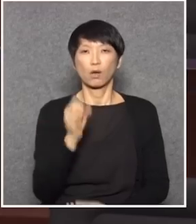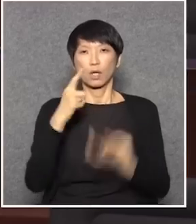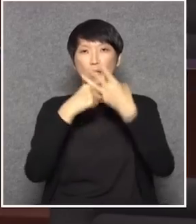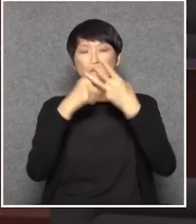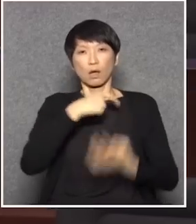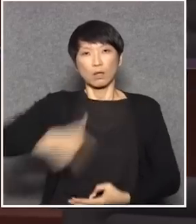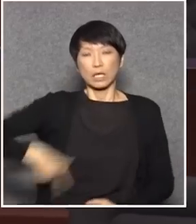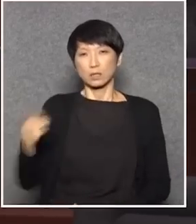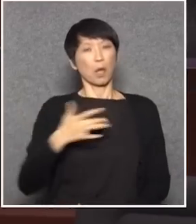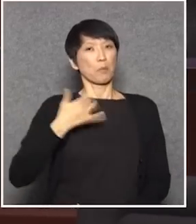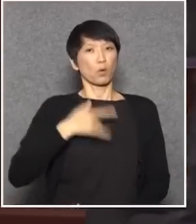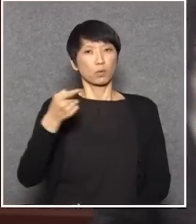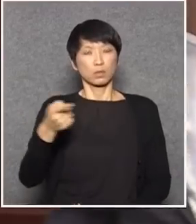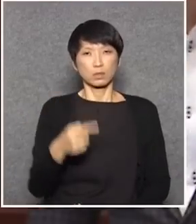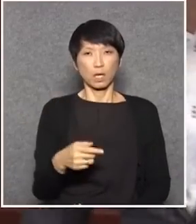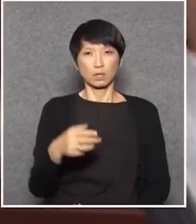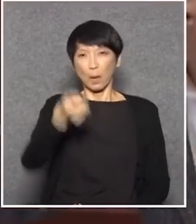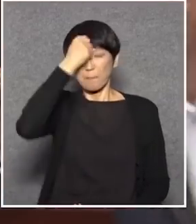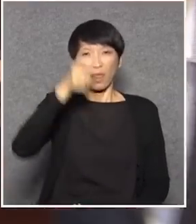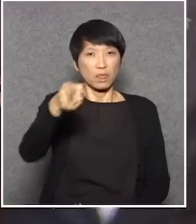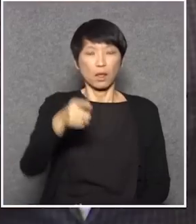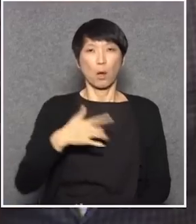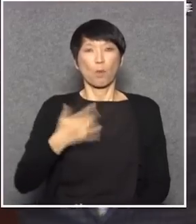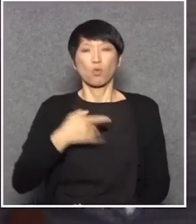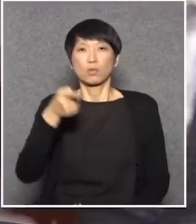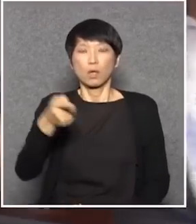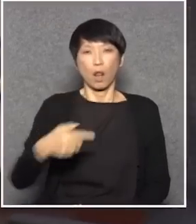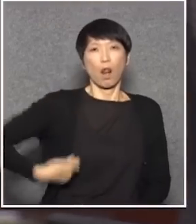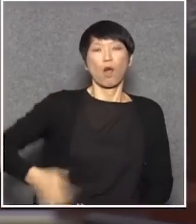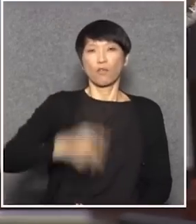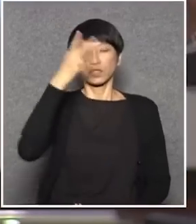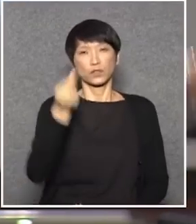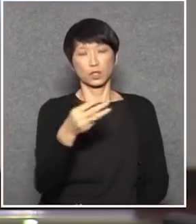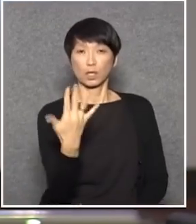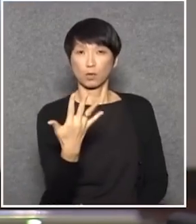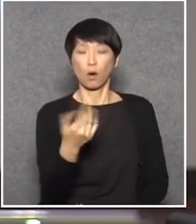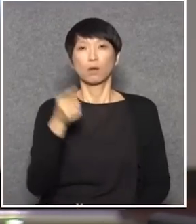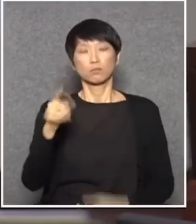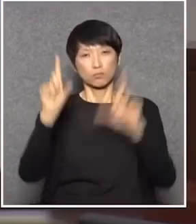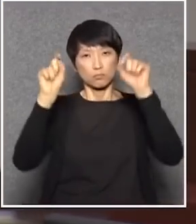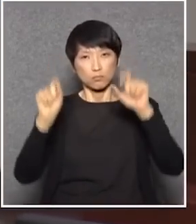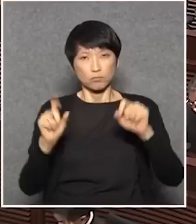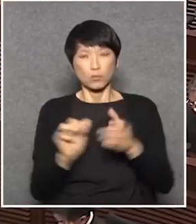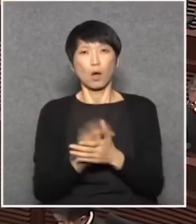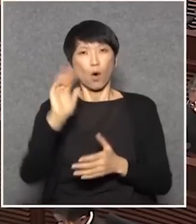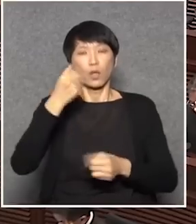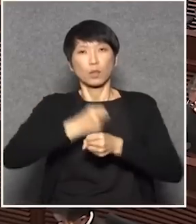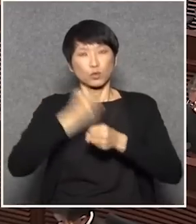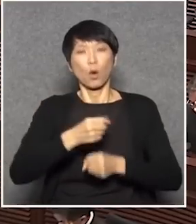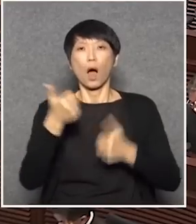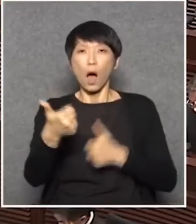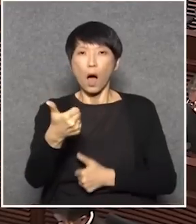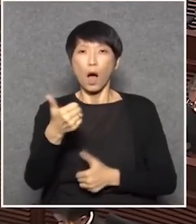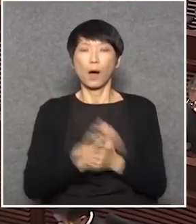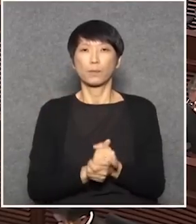就有多膠有多seven就有多seven這樣又浪費多少公帑?是不是理論上可以這樣做?尊